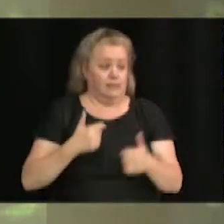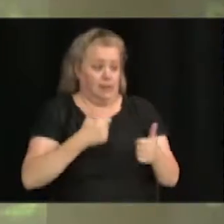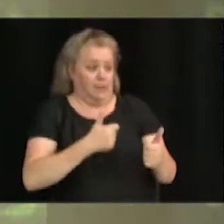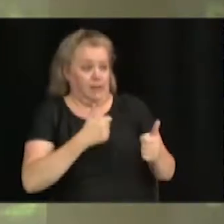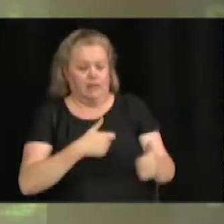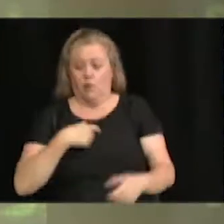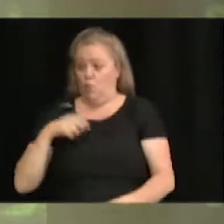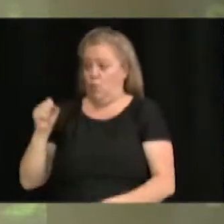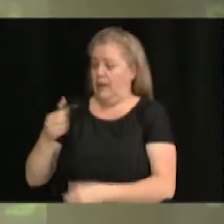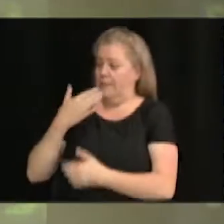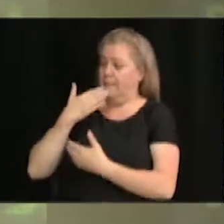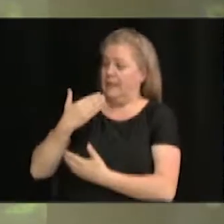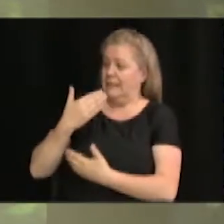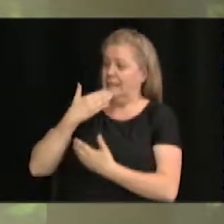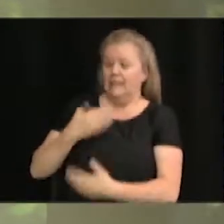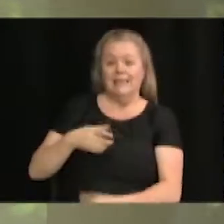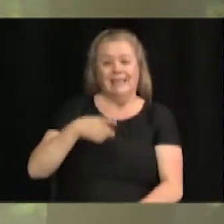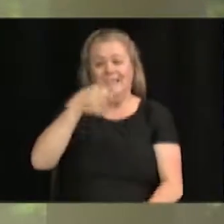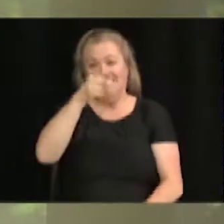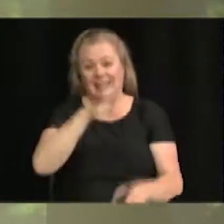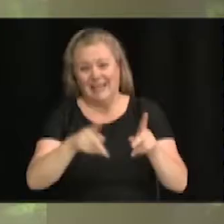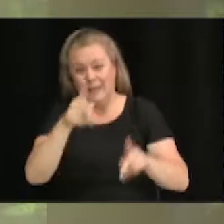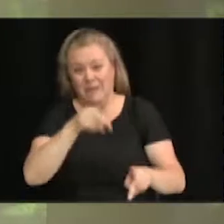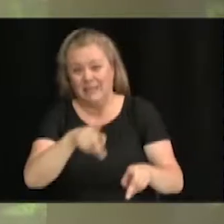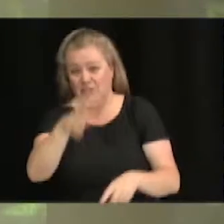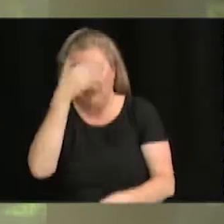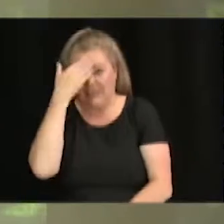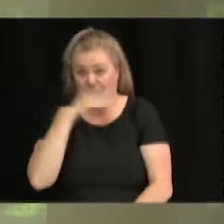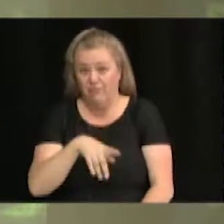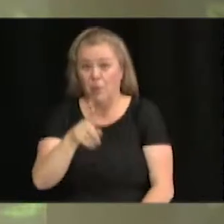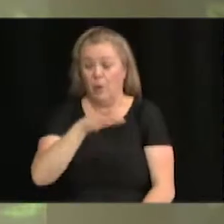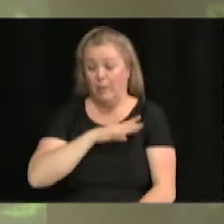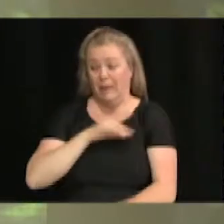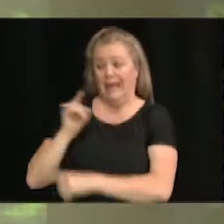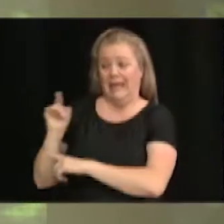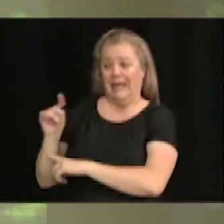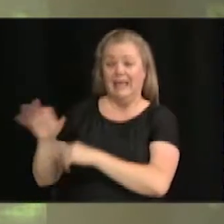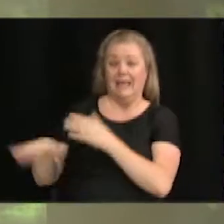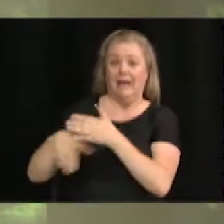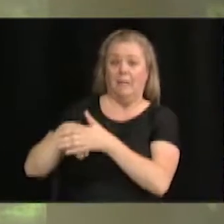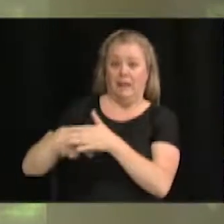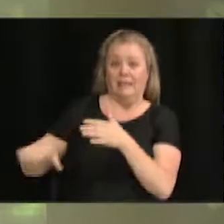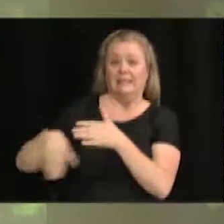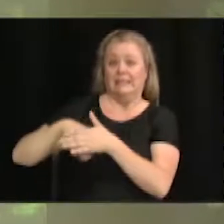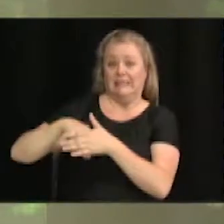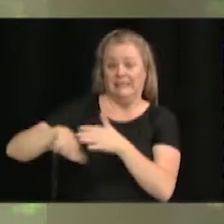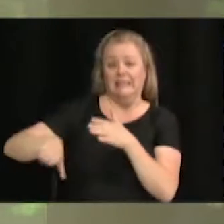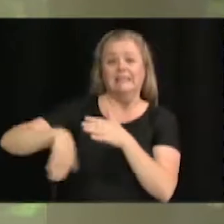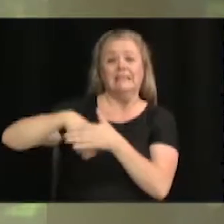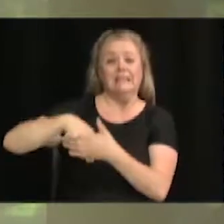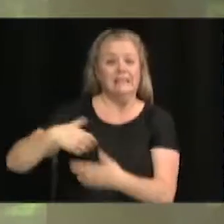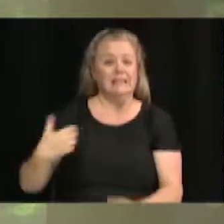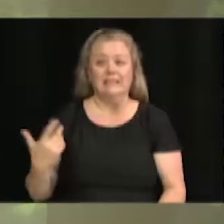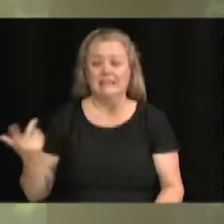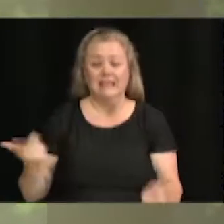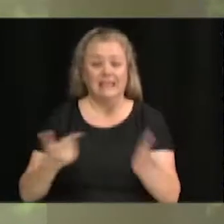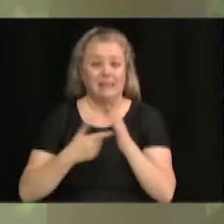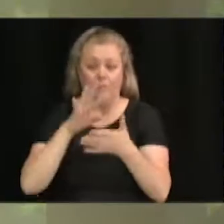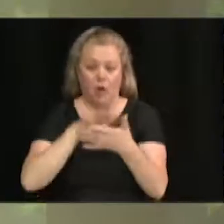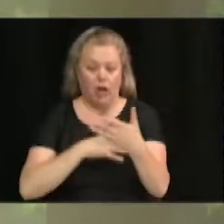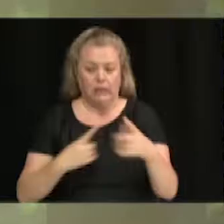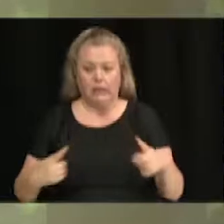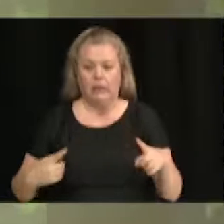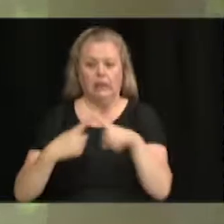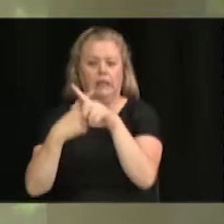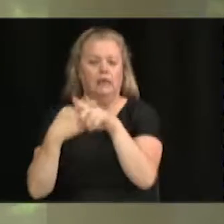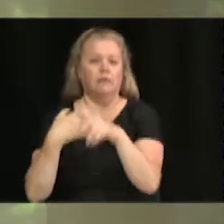sérieusement. Les gens ne savent pas toujours, mais le maire suppléant, évidemment, est appelé, surtout lors des conflits d'horaire. Il